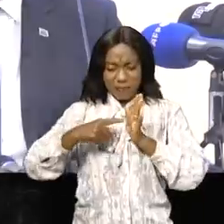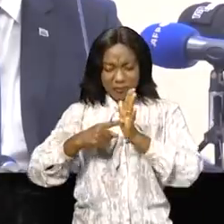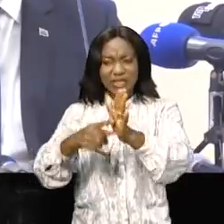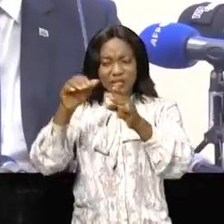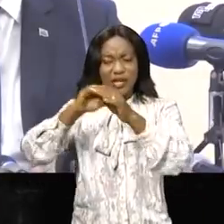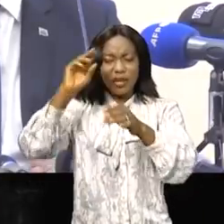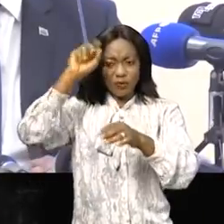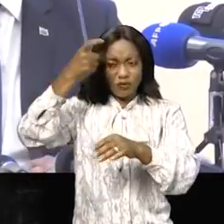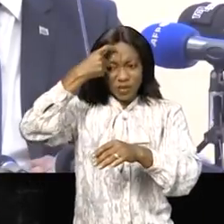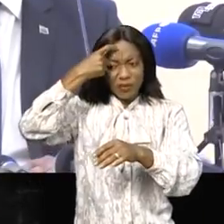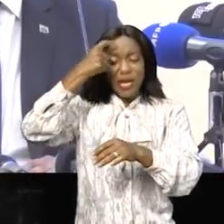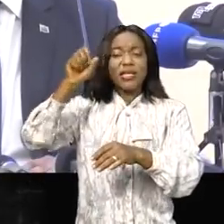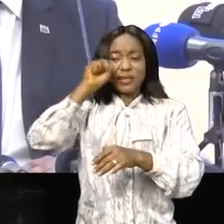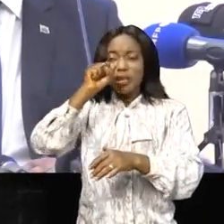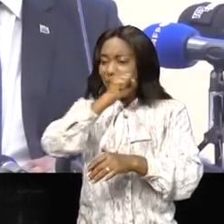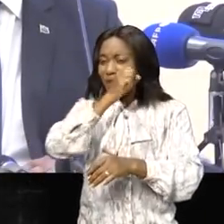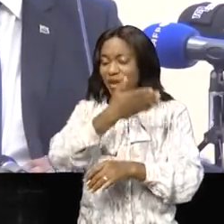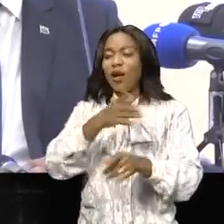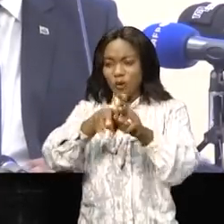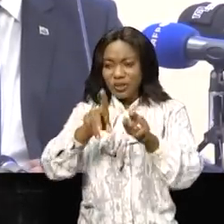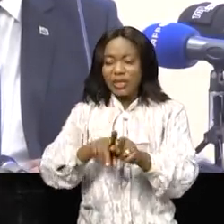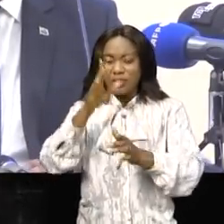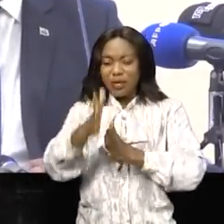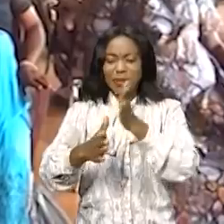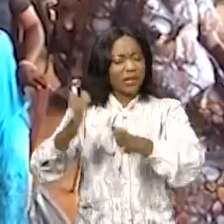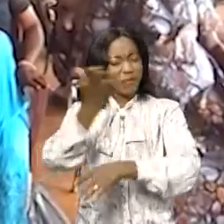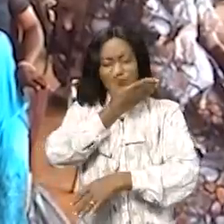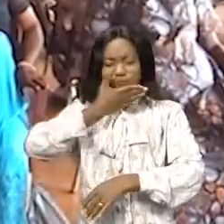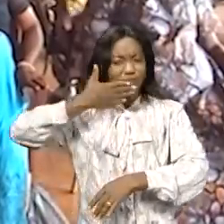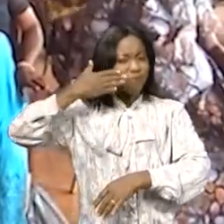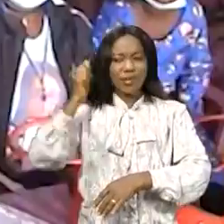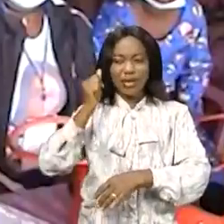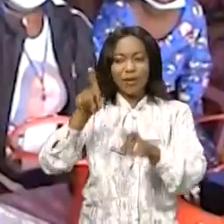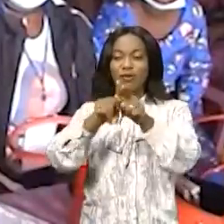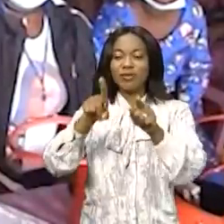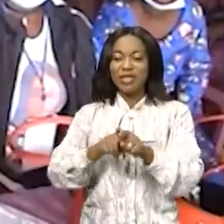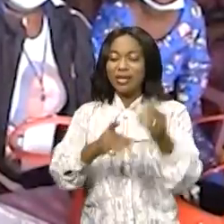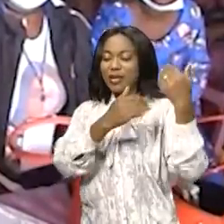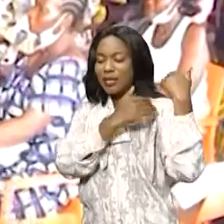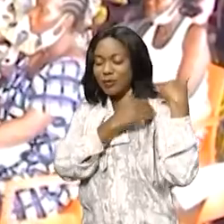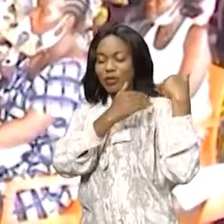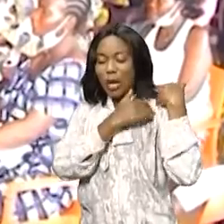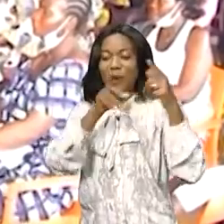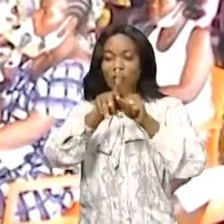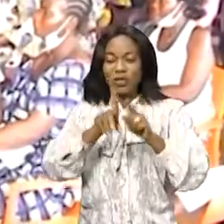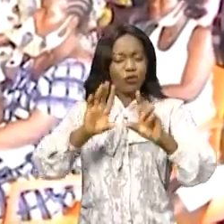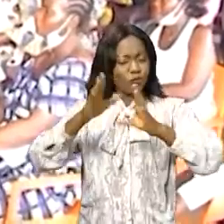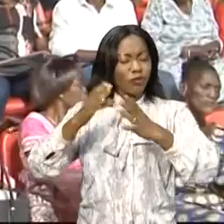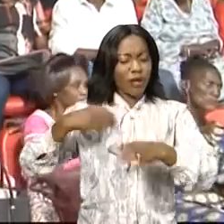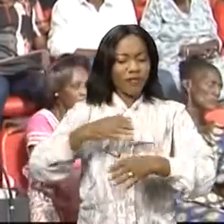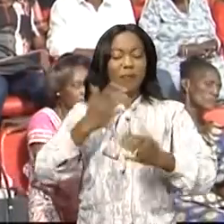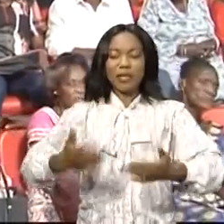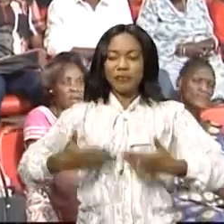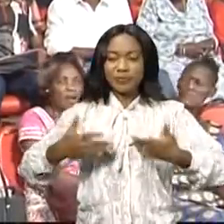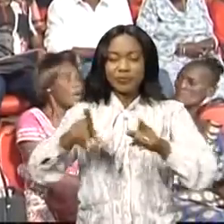-Michel Samalou Kondé-Kengé, une démarche encourageante et responsable, surtout saluée par les Congolais